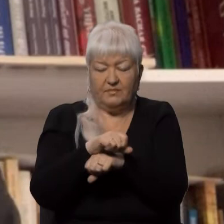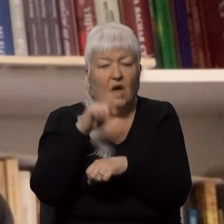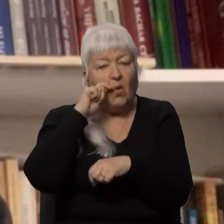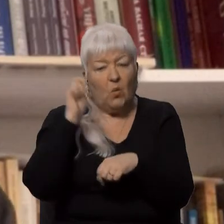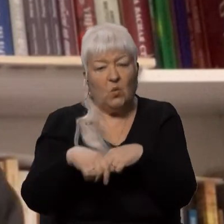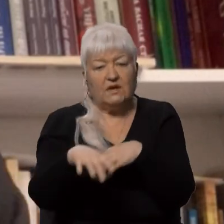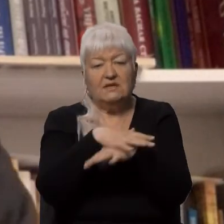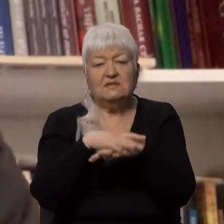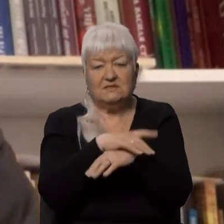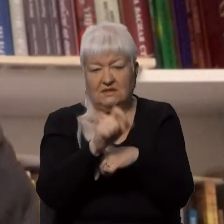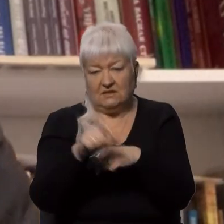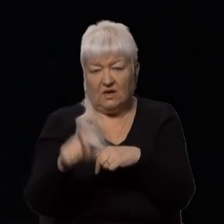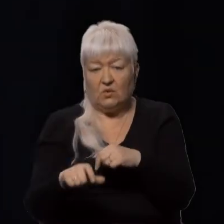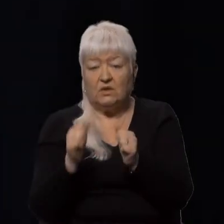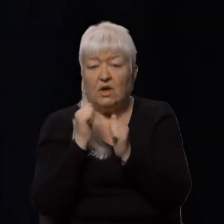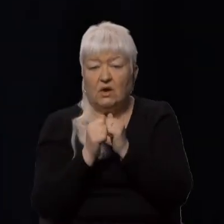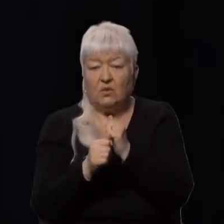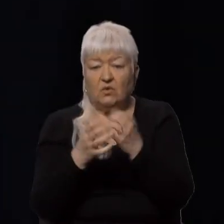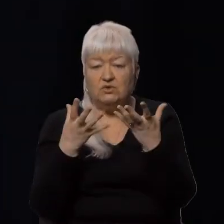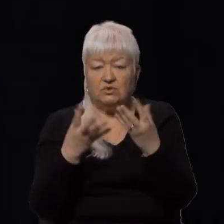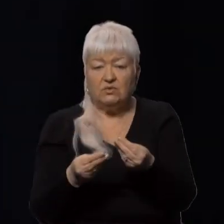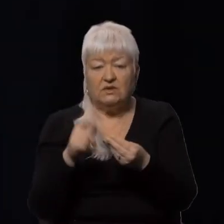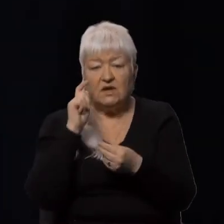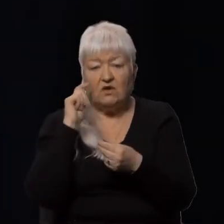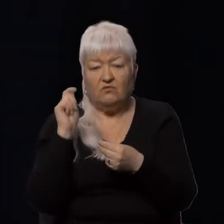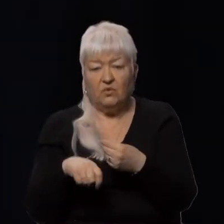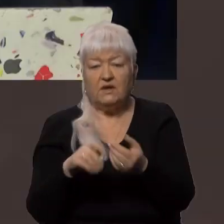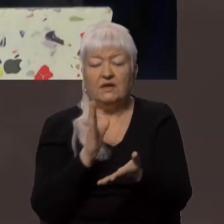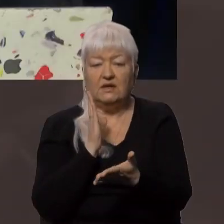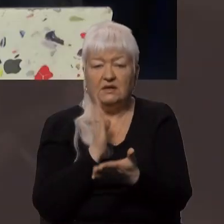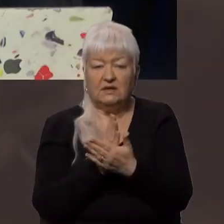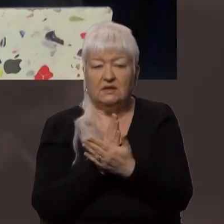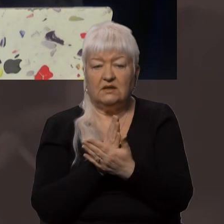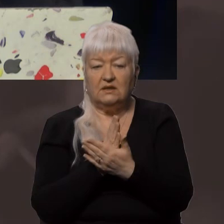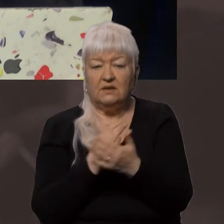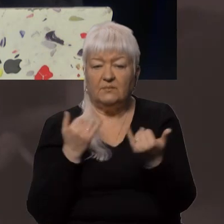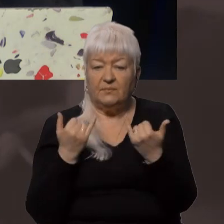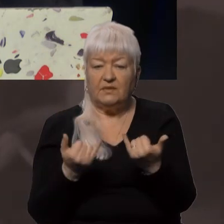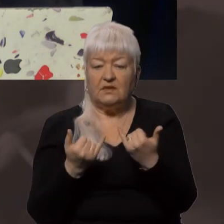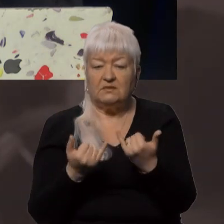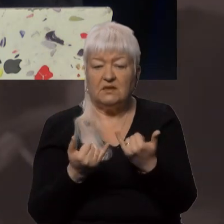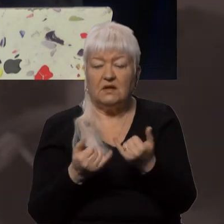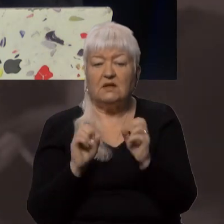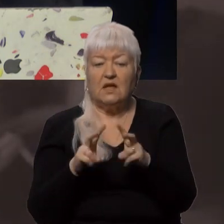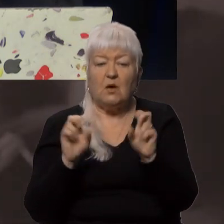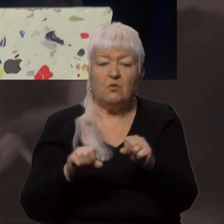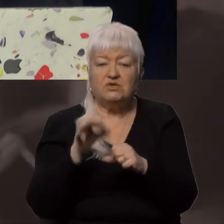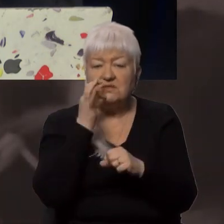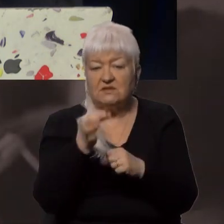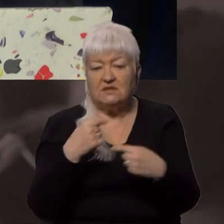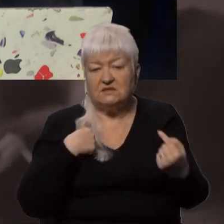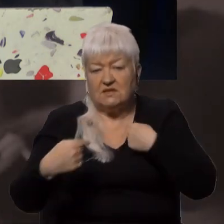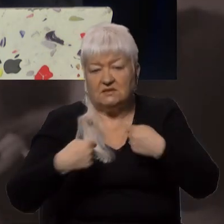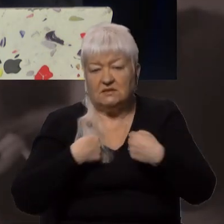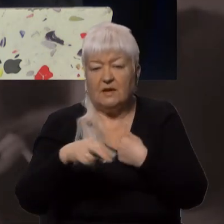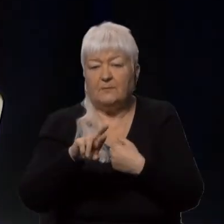народ. Справді, кожного дня в Україні є, зараз, як можна сказати, страсна п'ятниця.